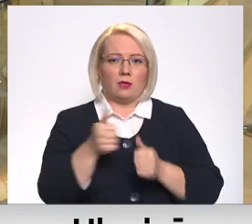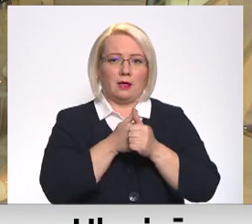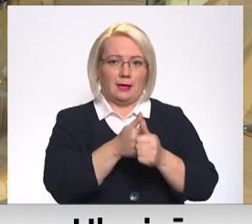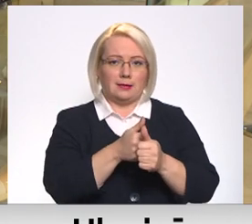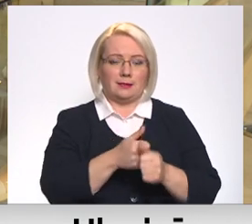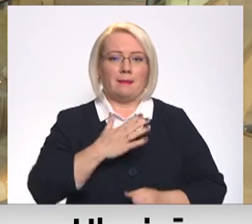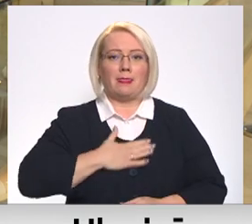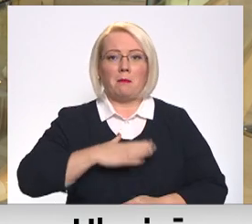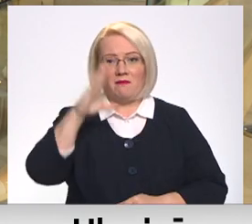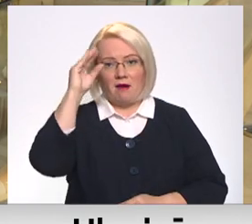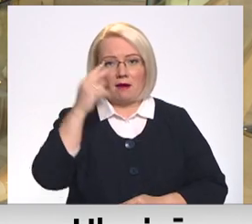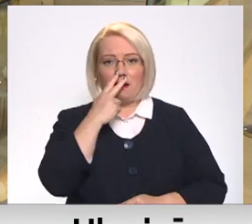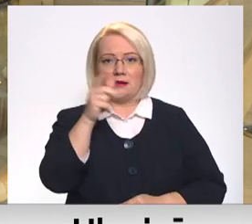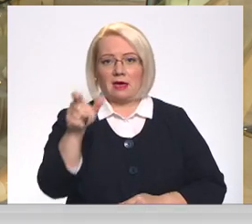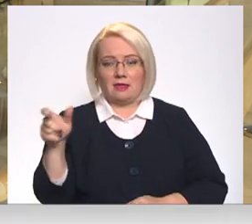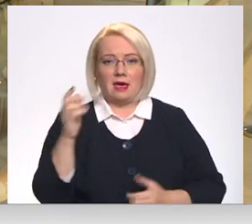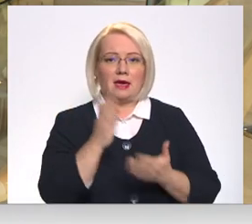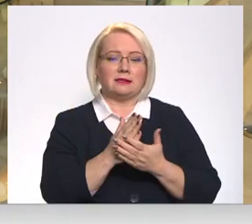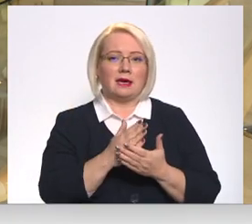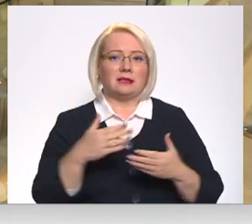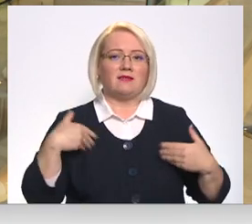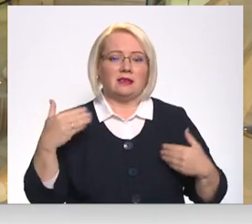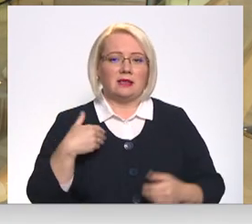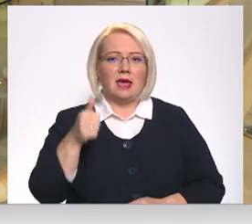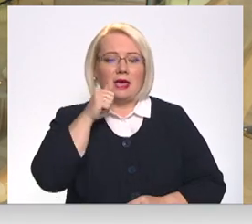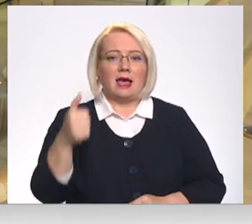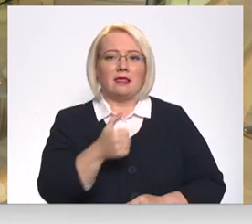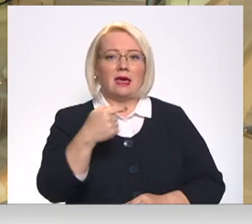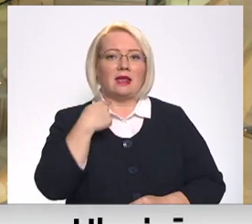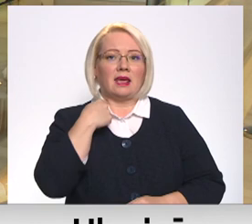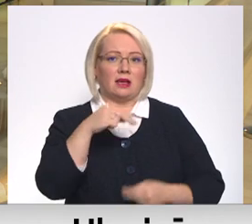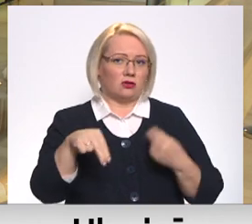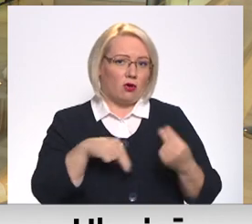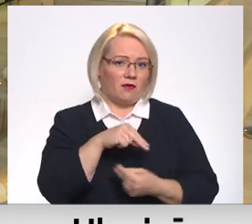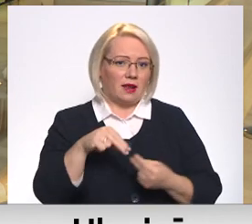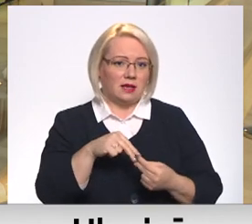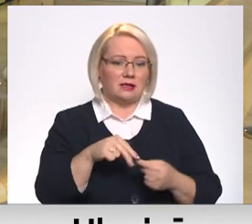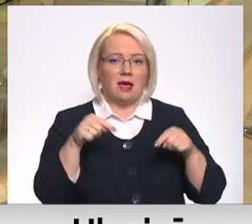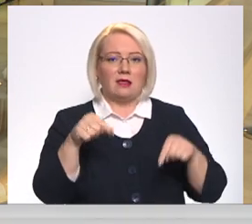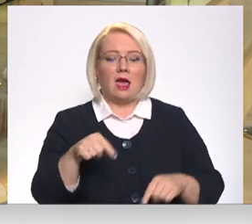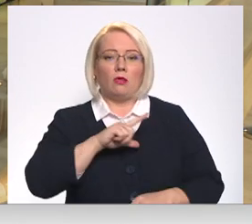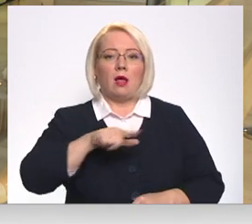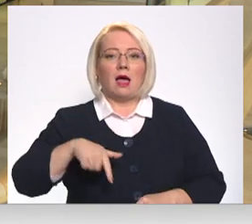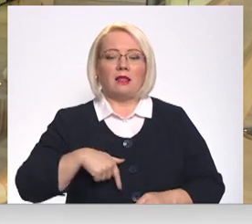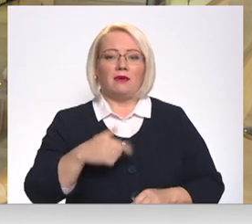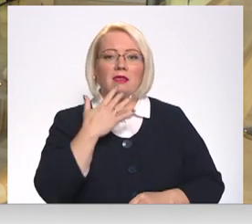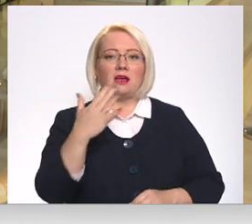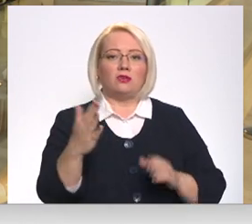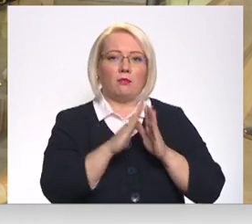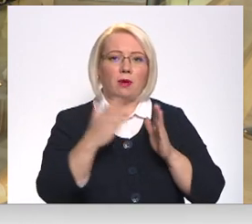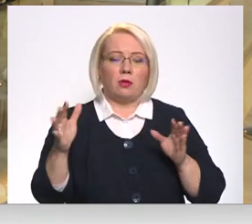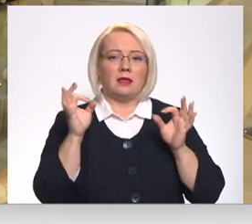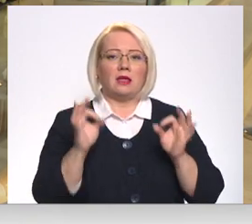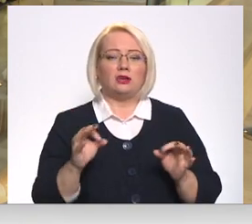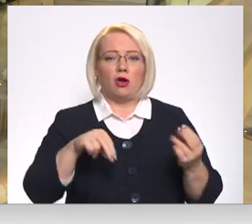Labvakar, skatītāji! Esiet sveicināt tigadējā Rīgas konferencē. Jā, labvakar! Šeit no Latvijas Nacionālās biblioteikas un